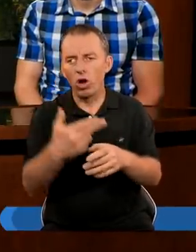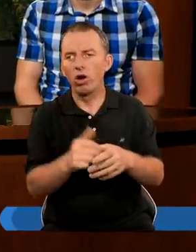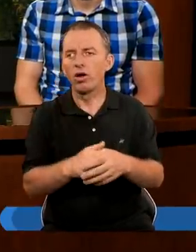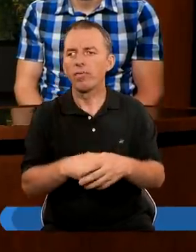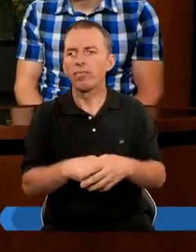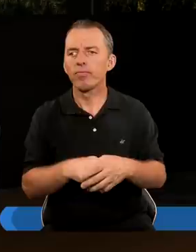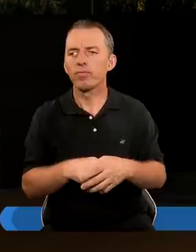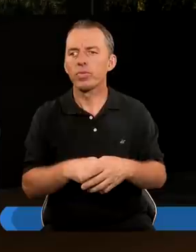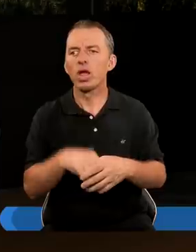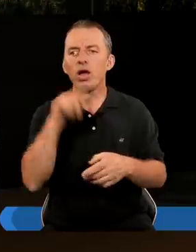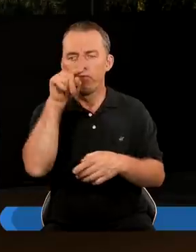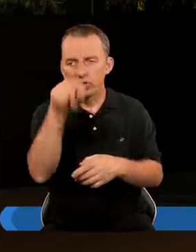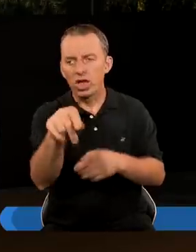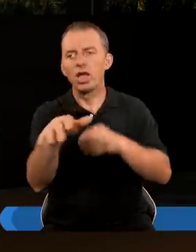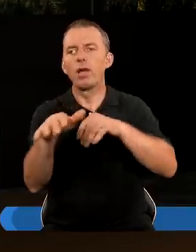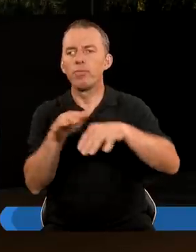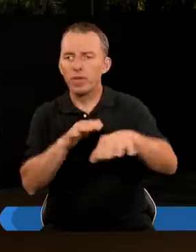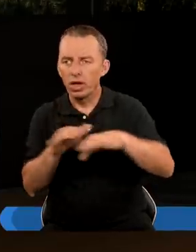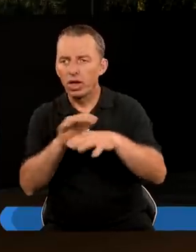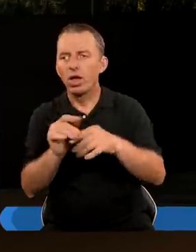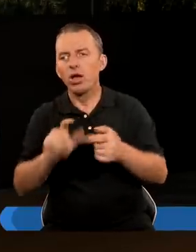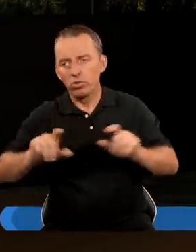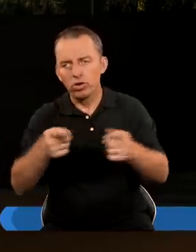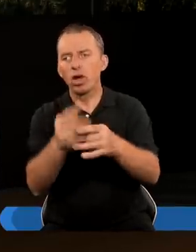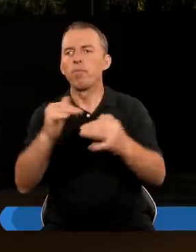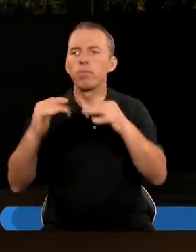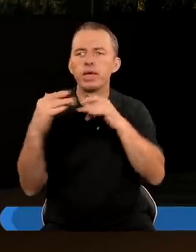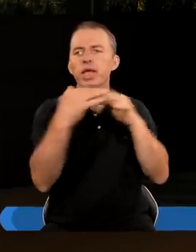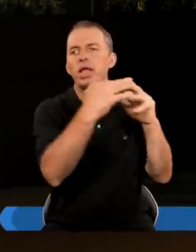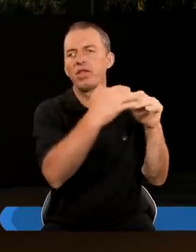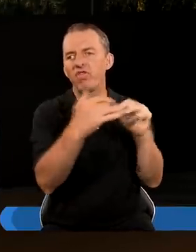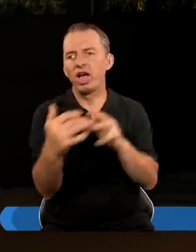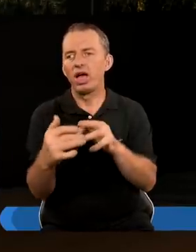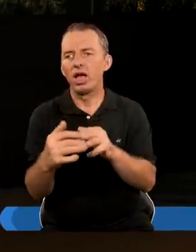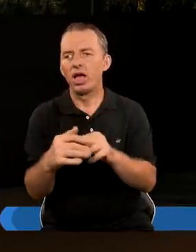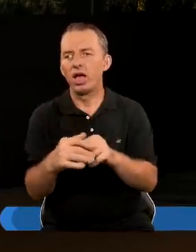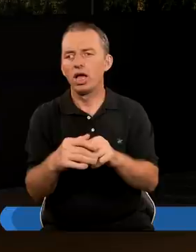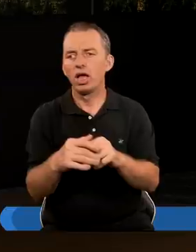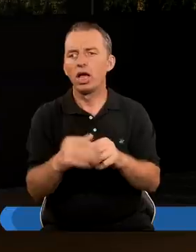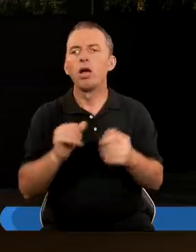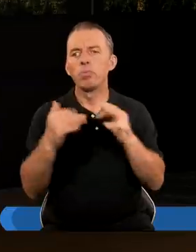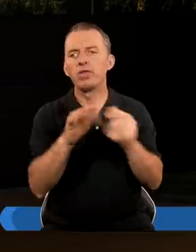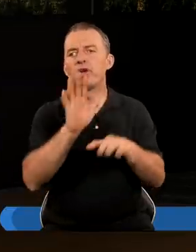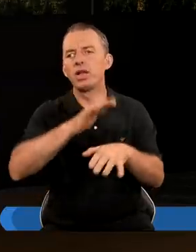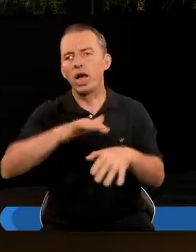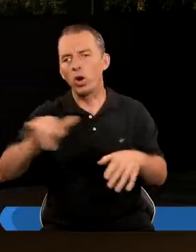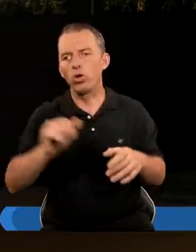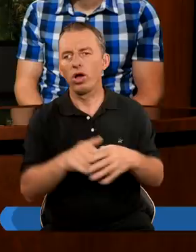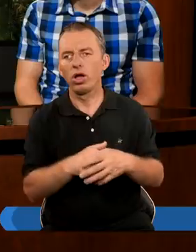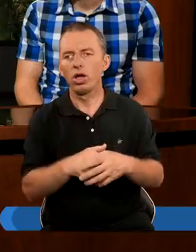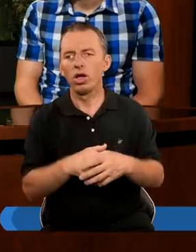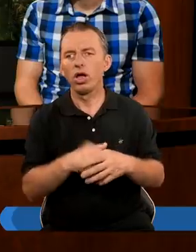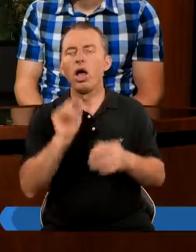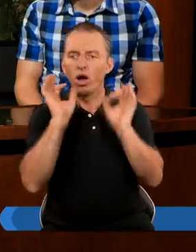Megiddo I że w tym miejscu Rozegrają się właśnie Bitwy Bitwy narodów